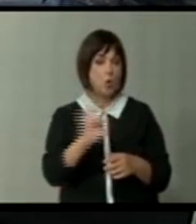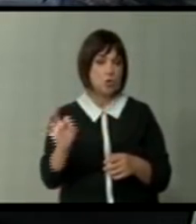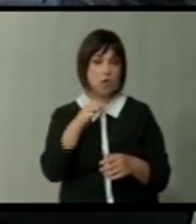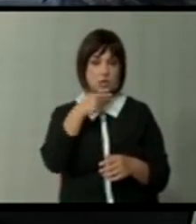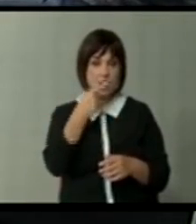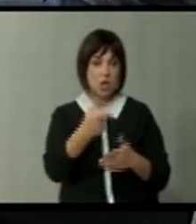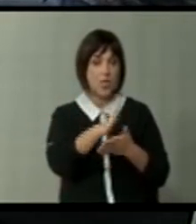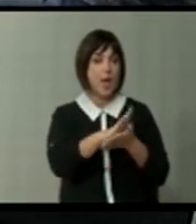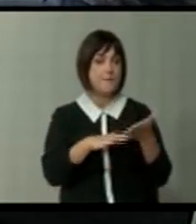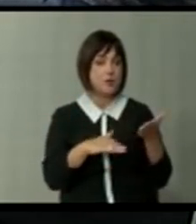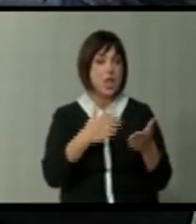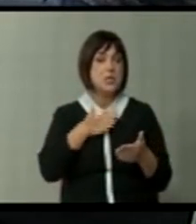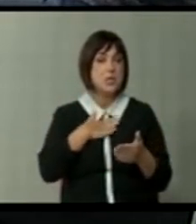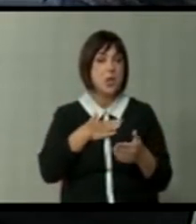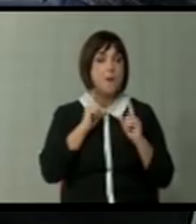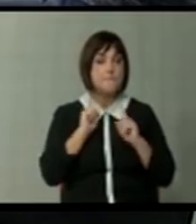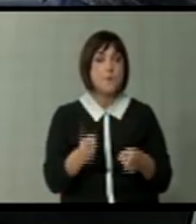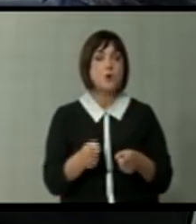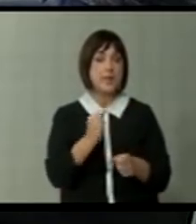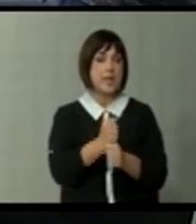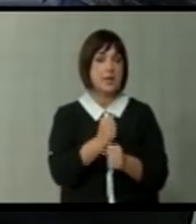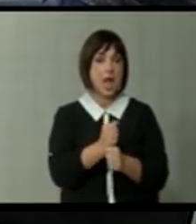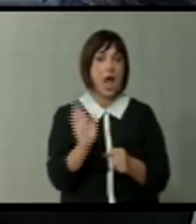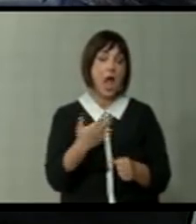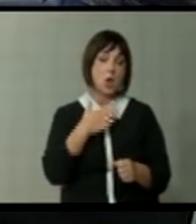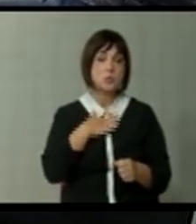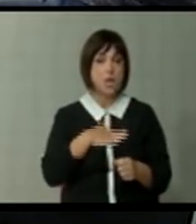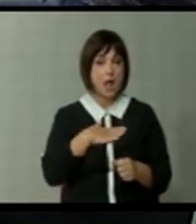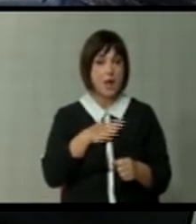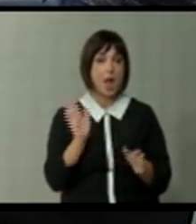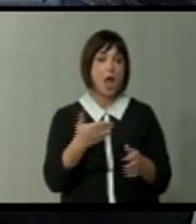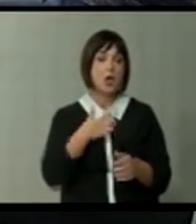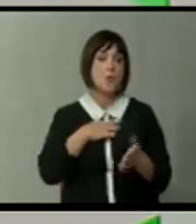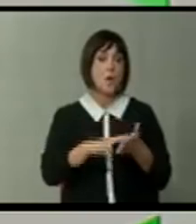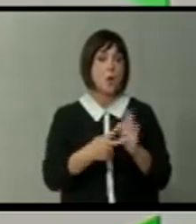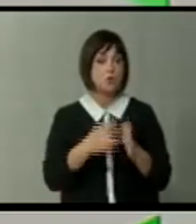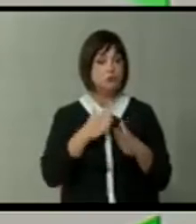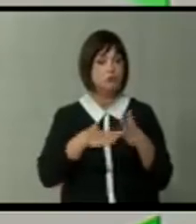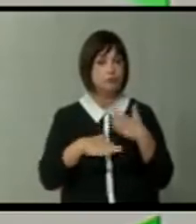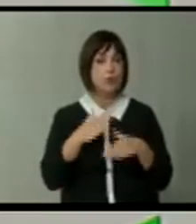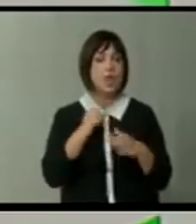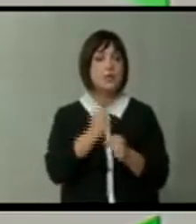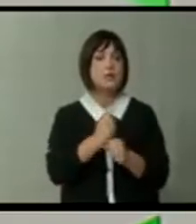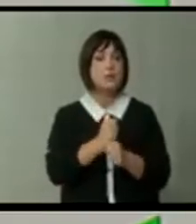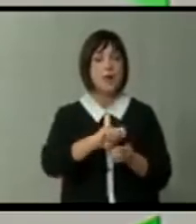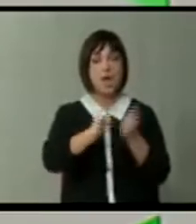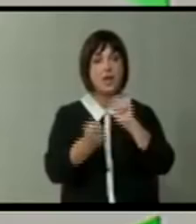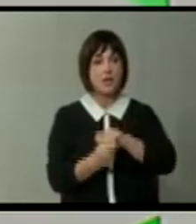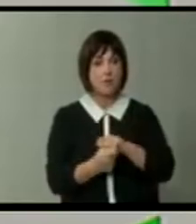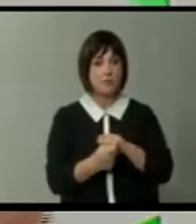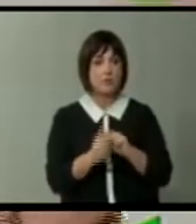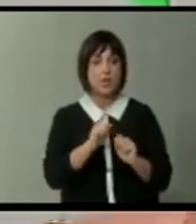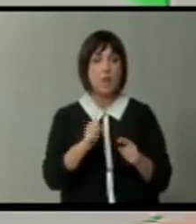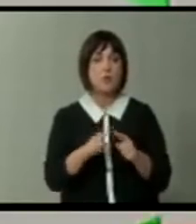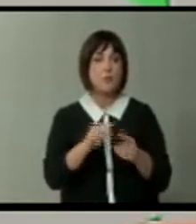кажавте на почеток, заши, ние мора да ги направим, ако сакаме, ако имам политичка волја, да ги правим реформите, не